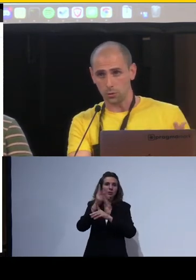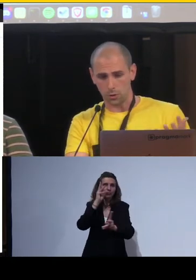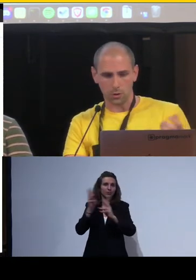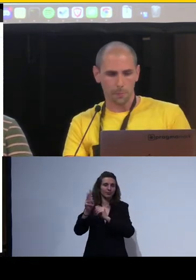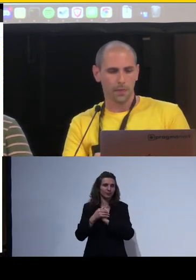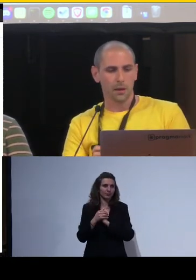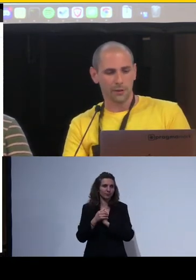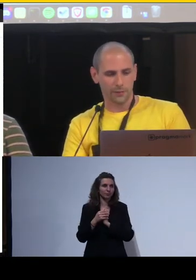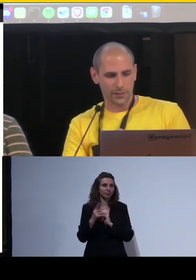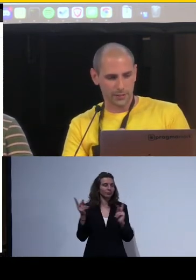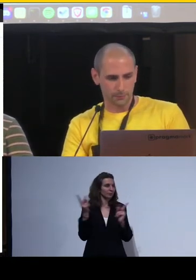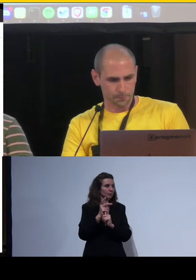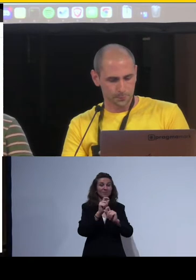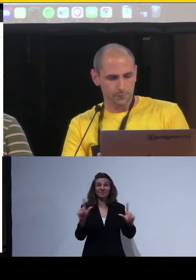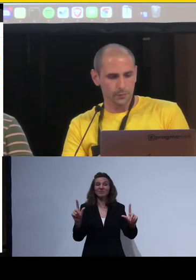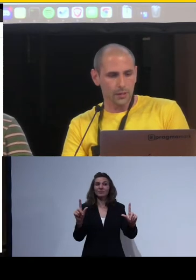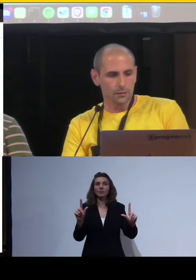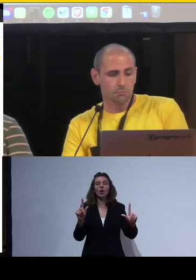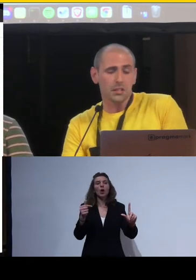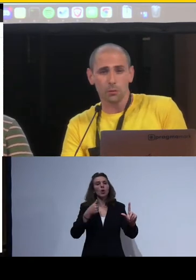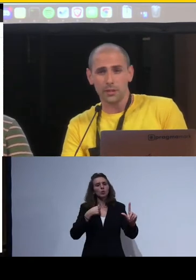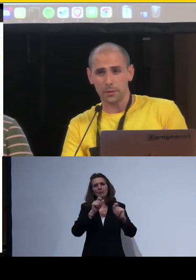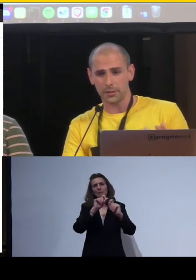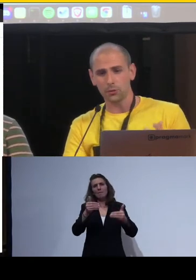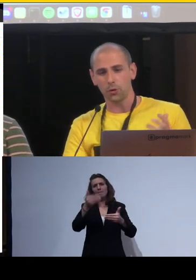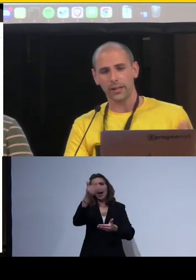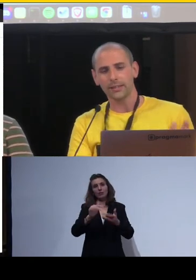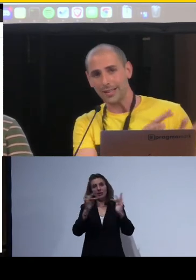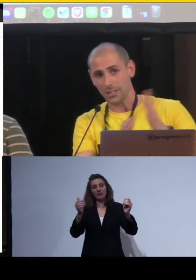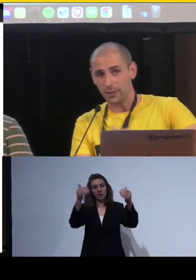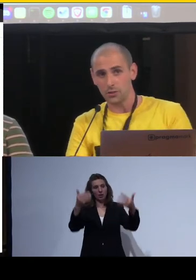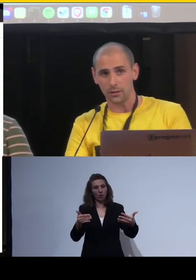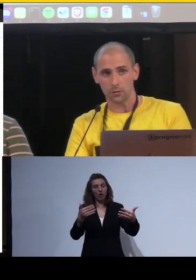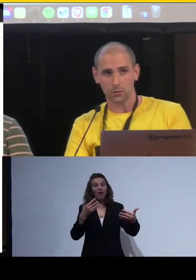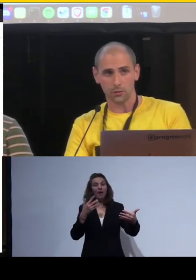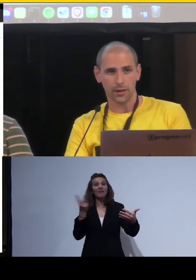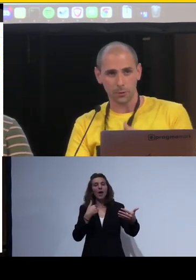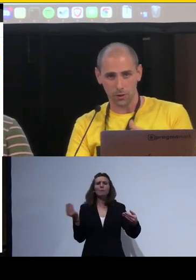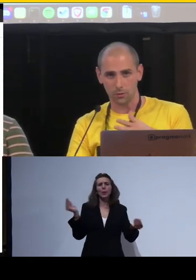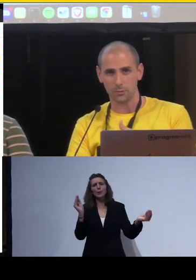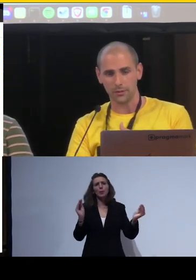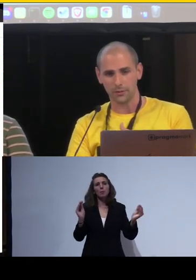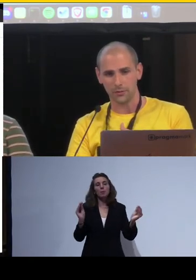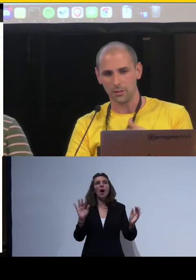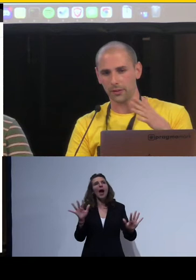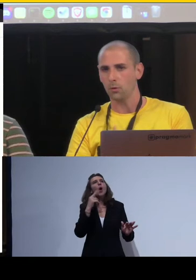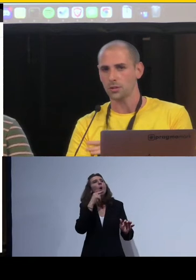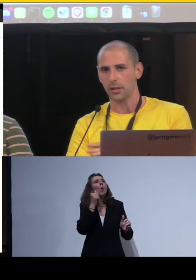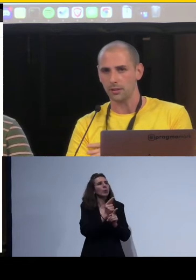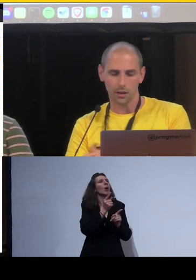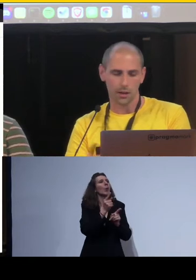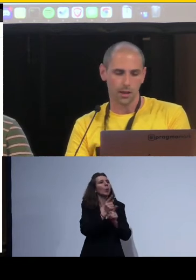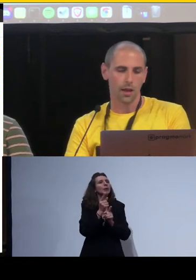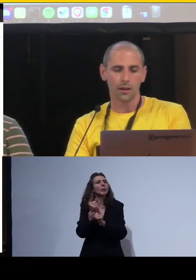messo intorno per far sì di essere utile al presentatore in realtà sta svantaggiando la persona con disabilità visive che